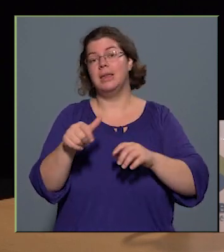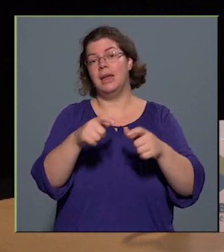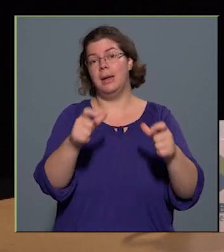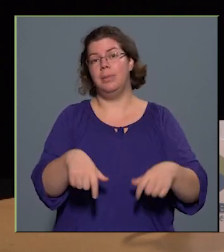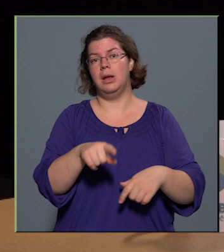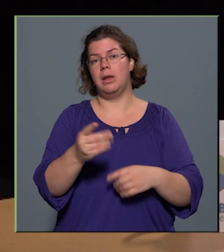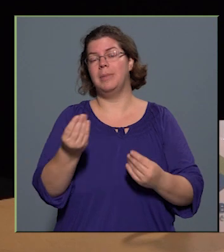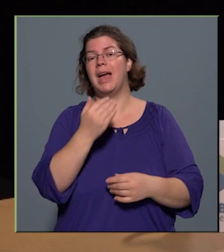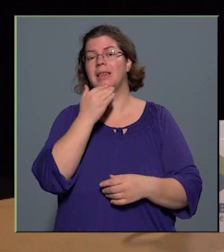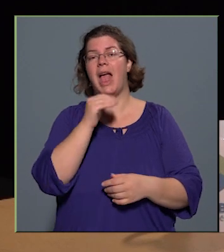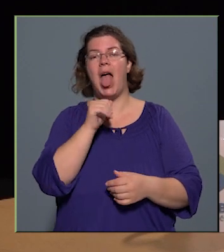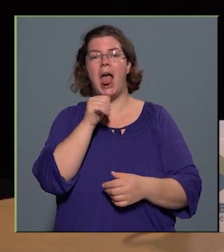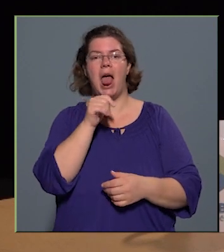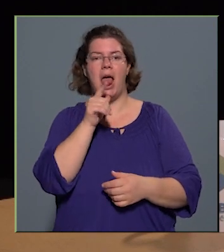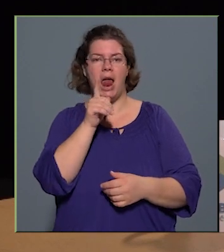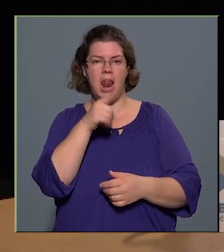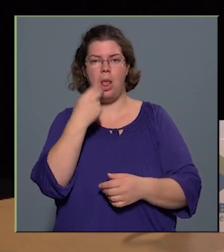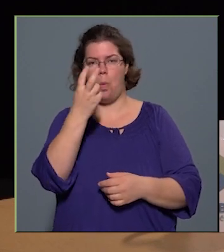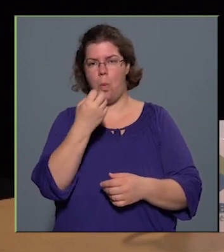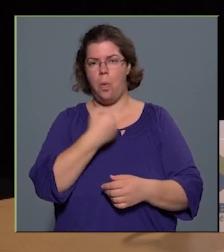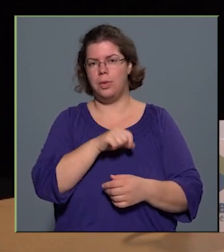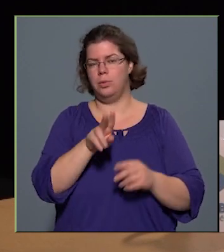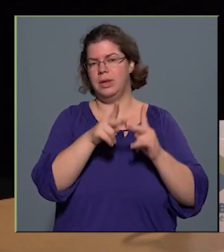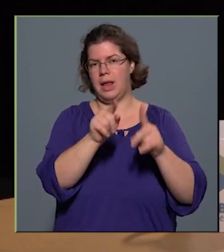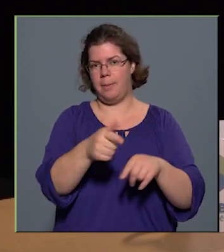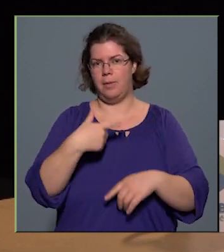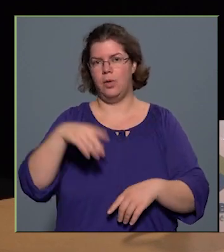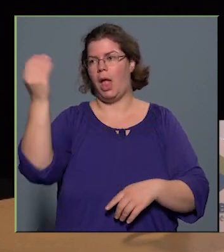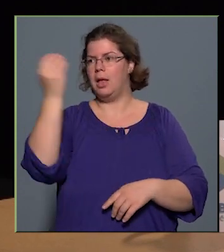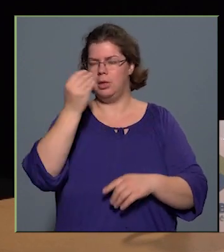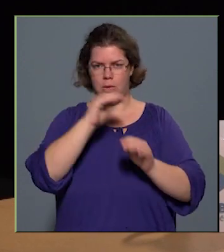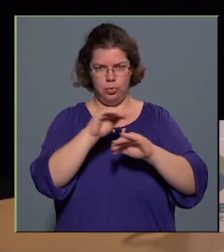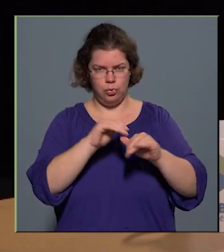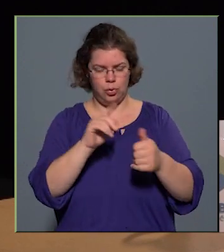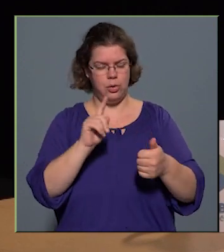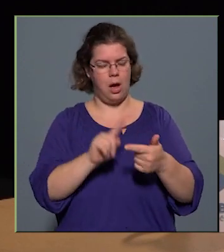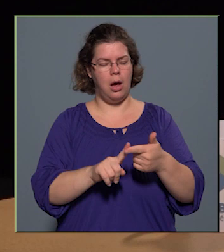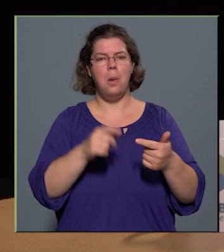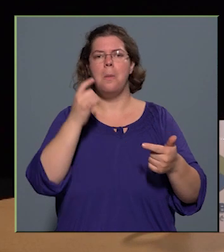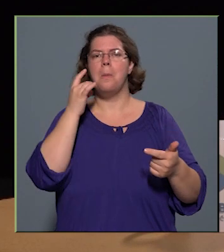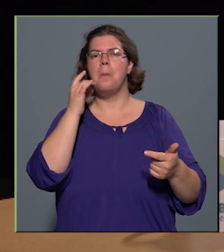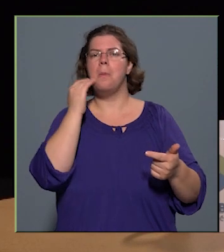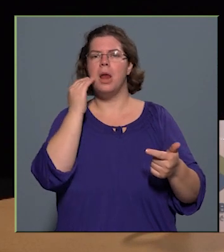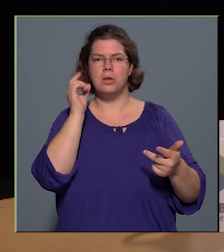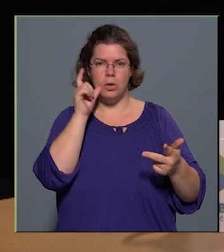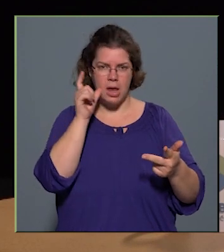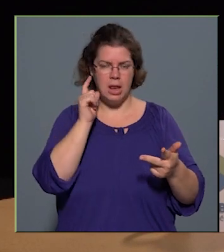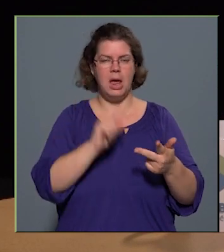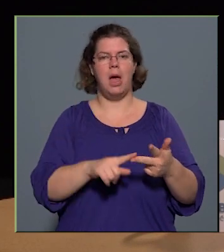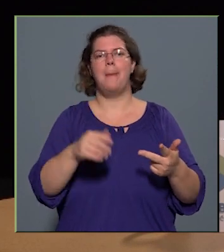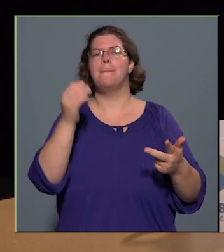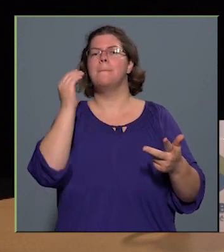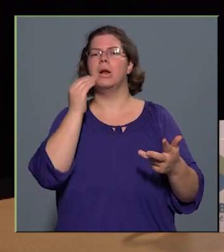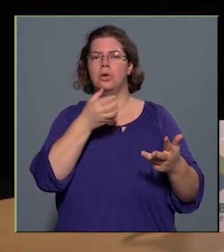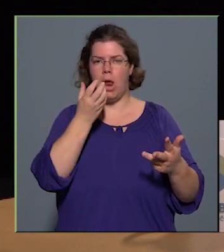az előtt utcában volt, egy tanuszvoda, Balatonlelle, Balaton-Almádi,